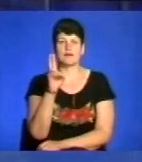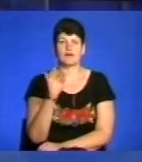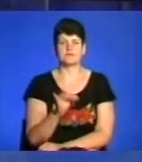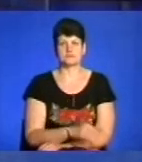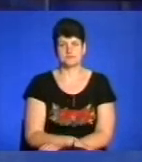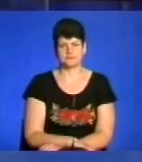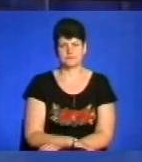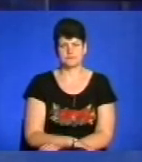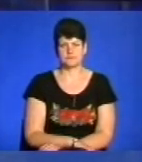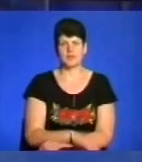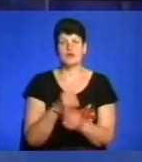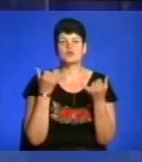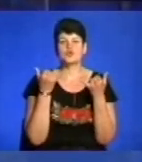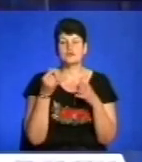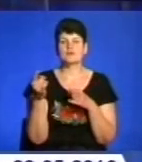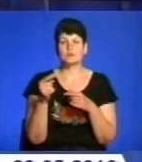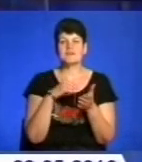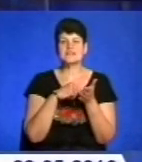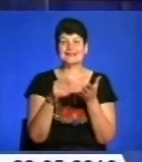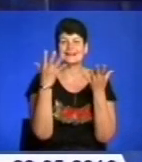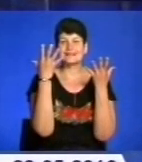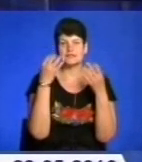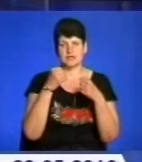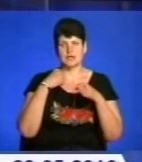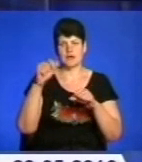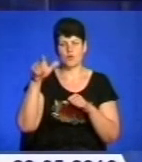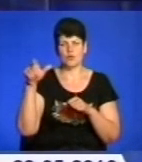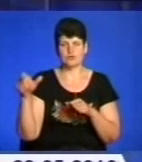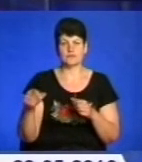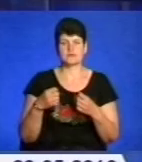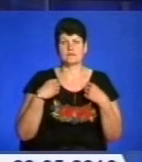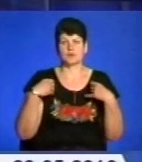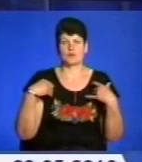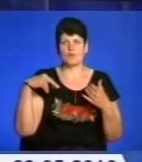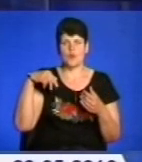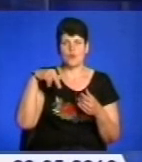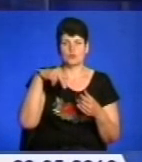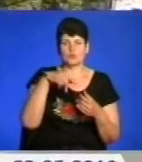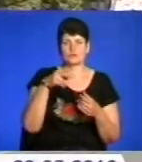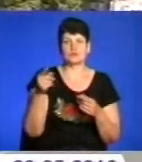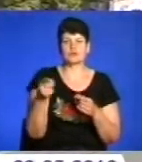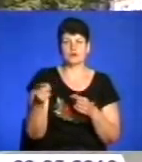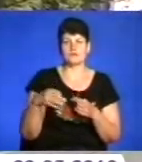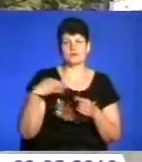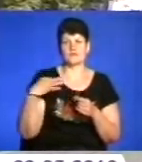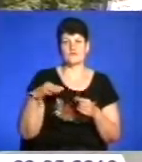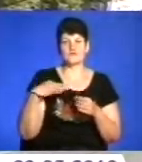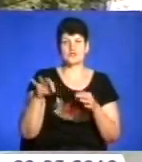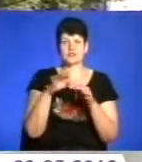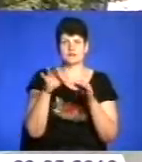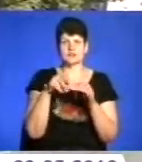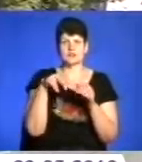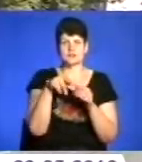Сьогодні у Тернополі відзначили День Героїв. Урочистою ходою тернополяни у вишиванках пройшли центральними вулицями міста.